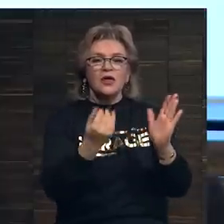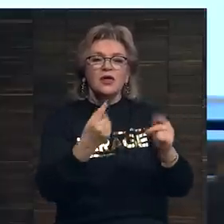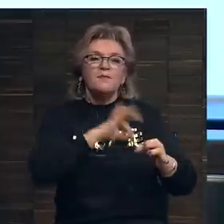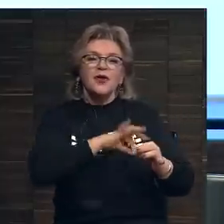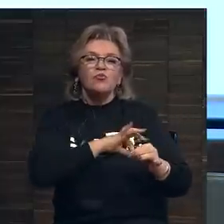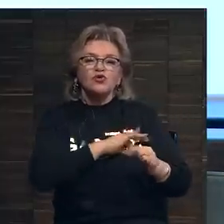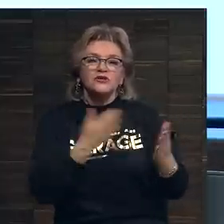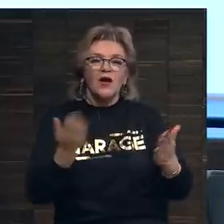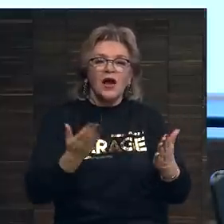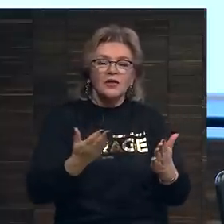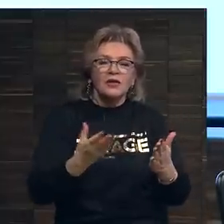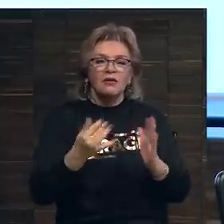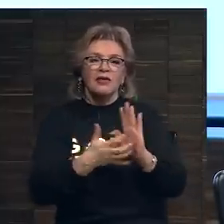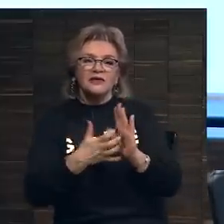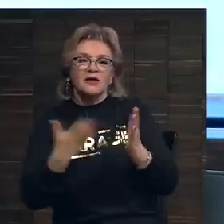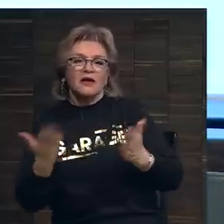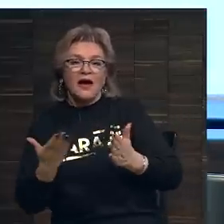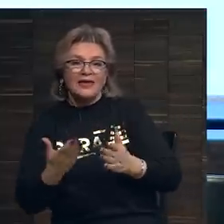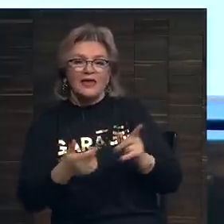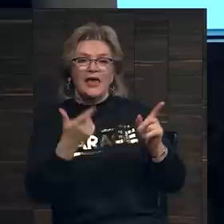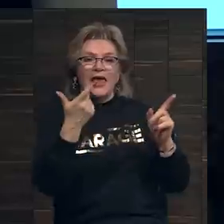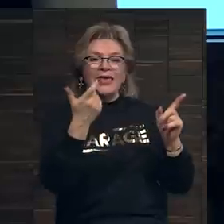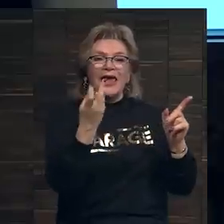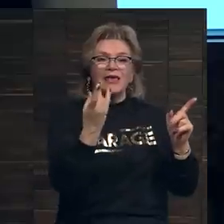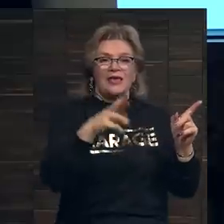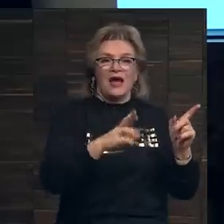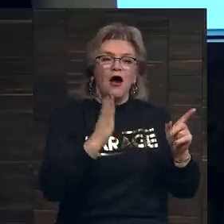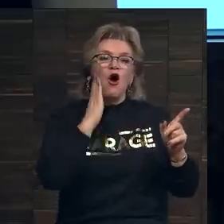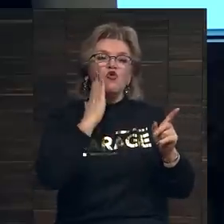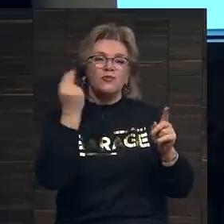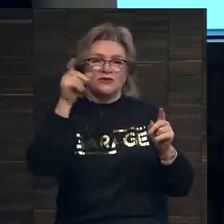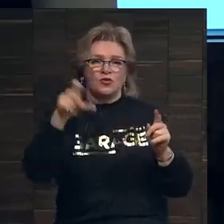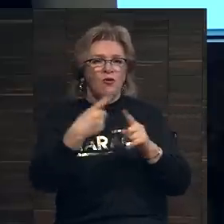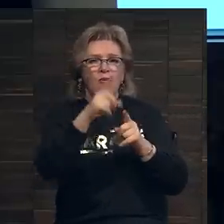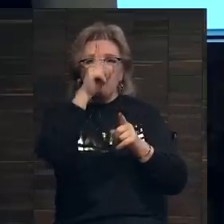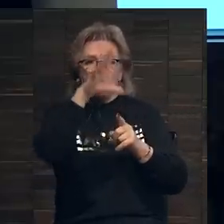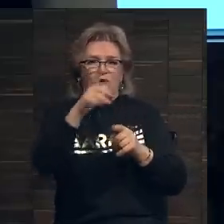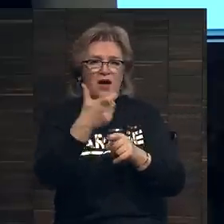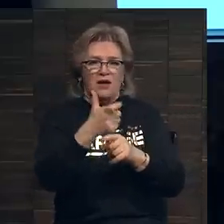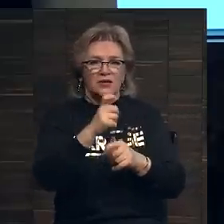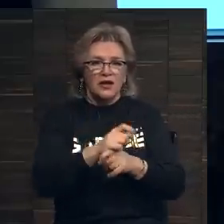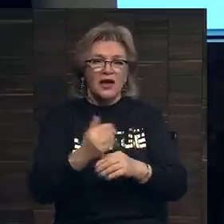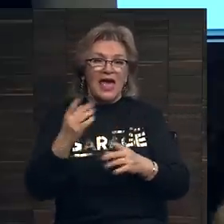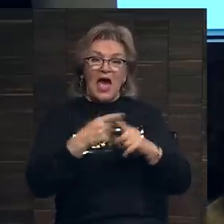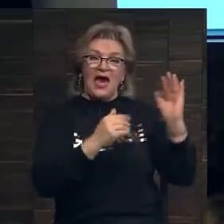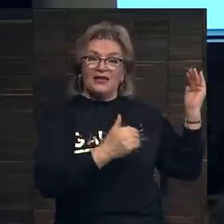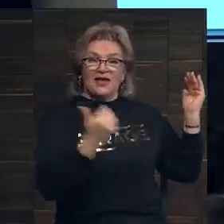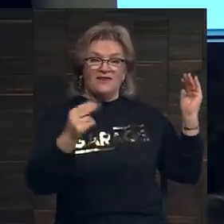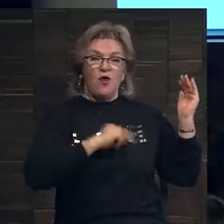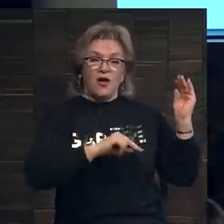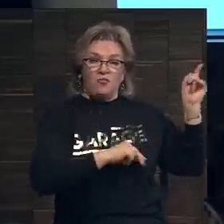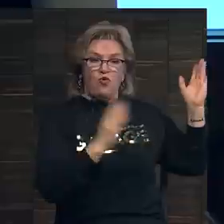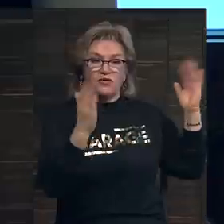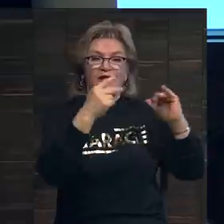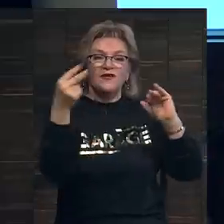преимущества и недостатки. Адриан Гения, румынский художник, очень популярный, это его работа на слайде